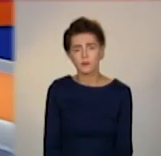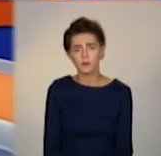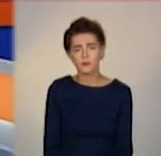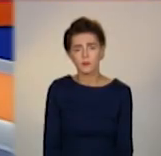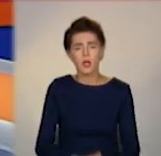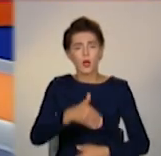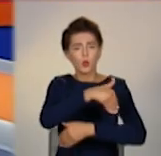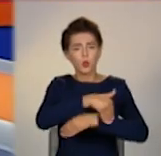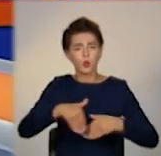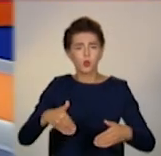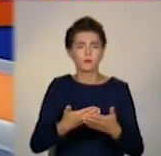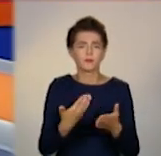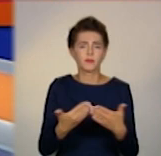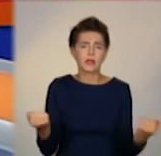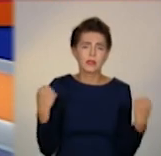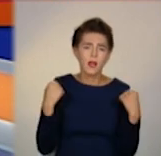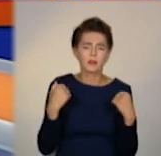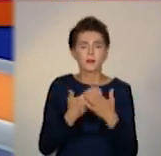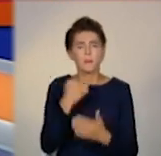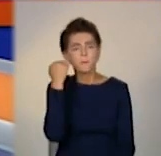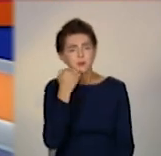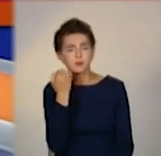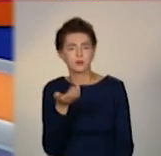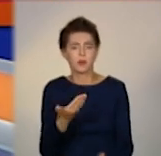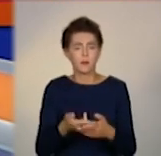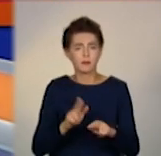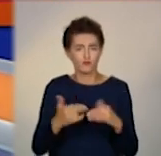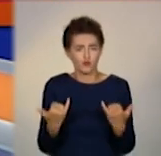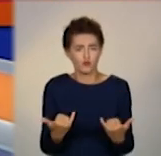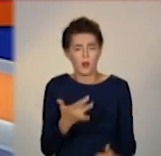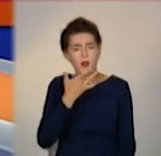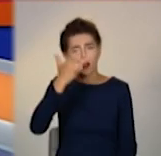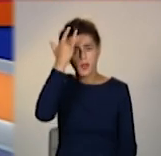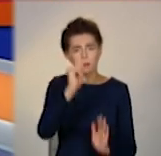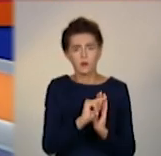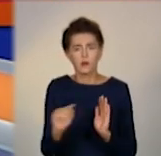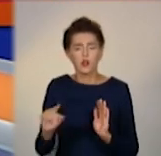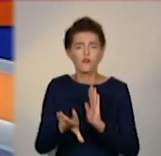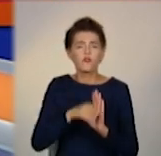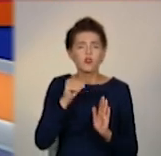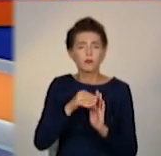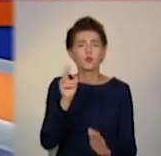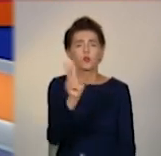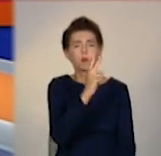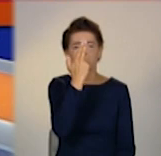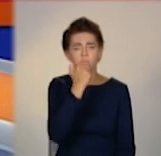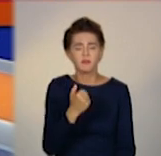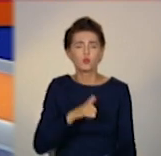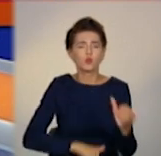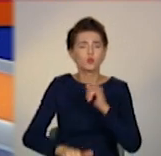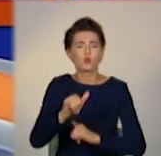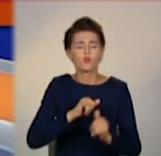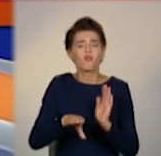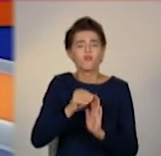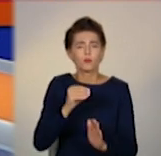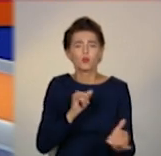Вулиця, тренер чи бабуся? Такий цього літа вибір відпочинку в школярів. Батьки змучилися